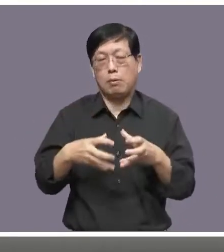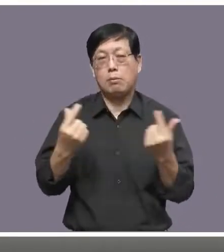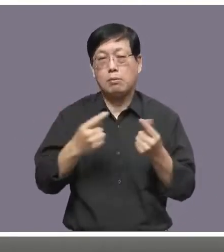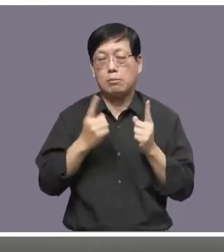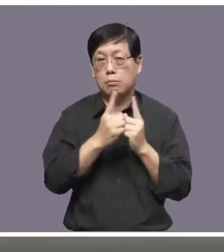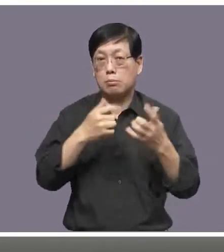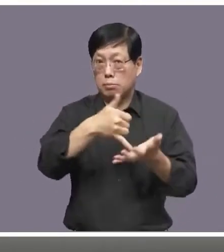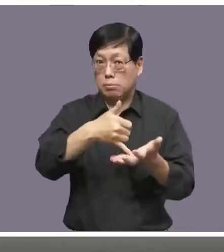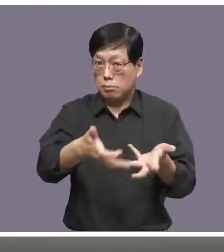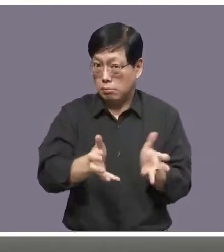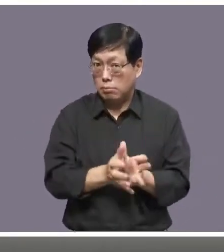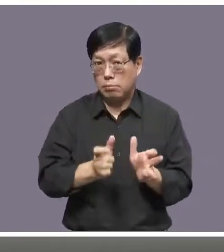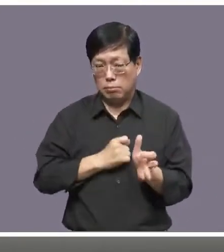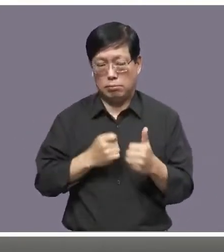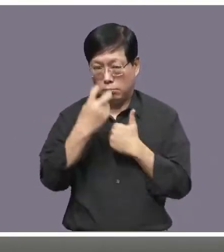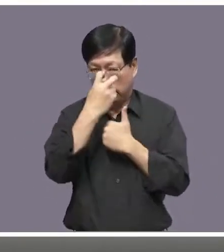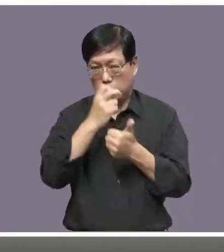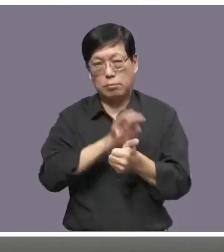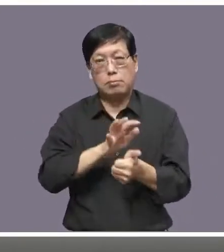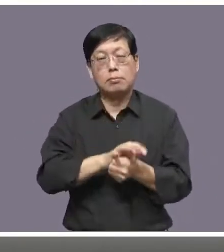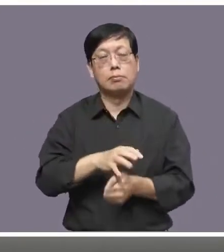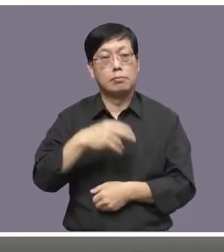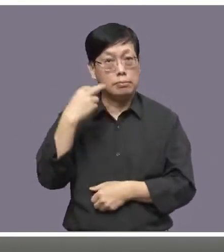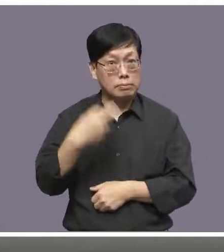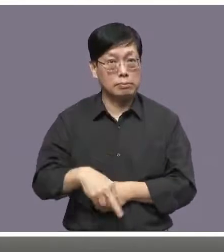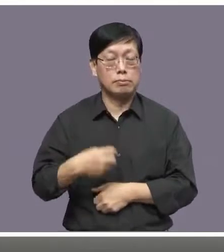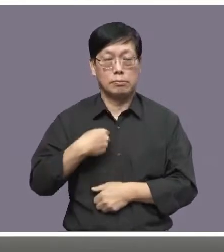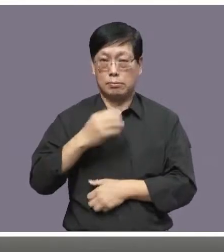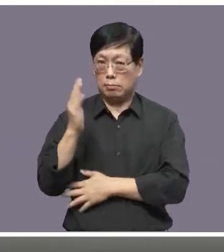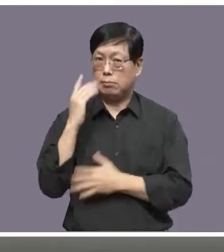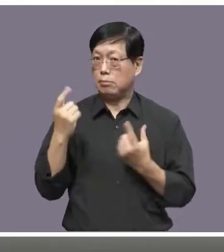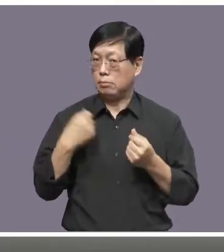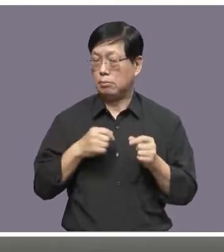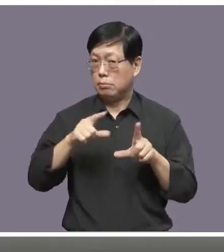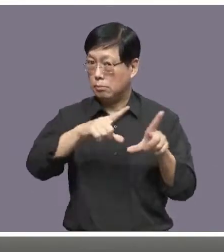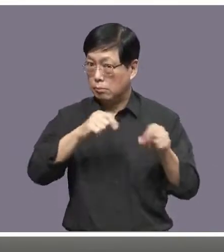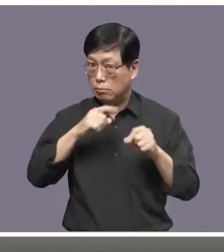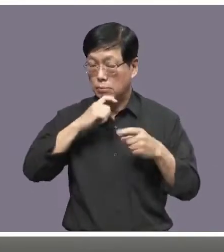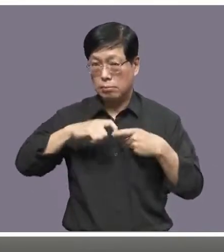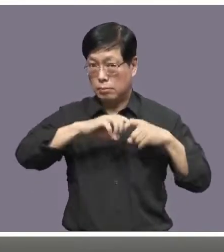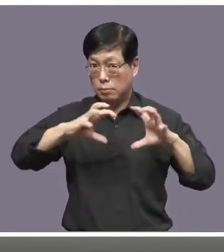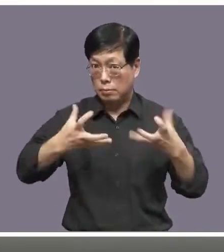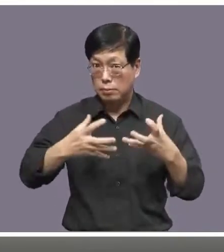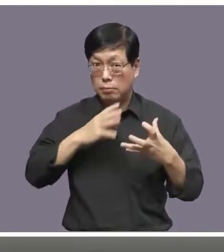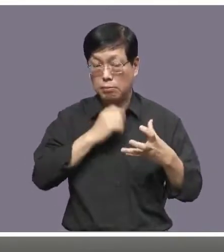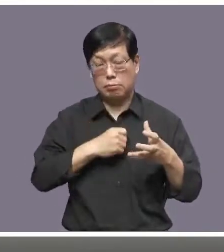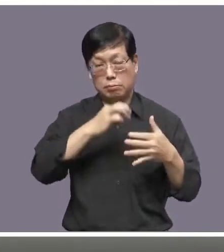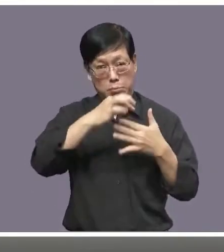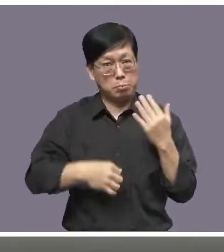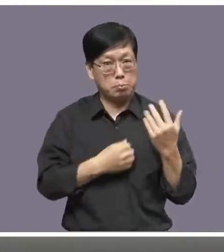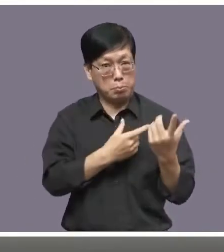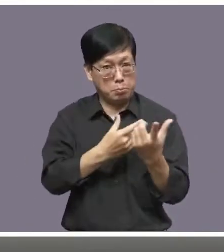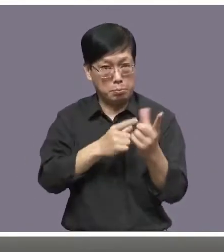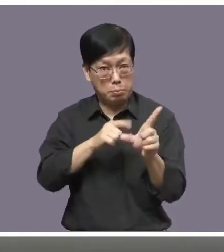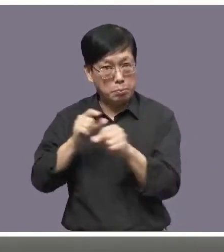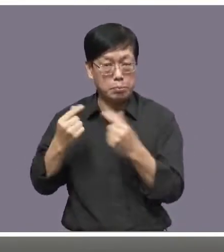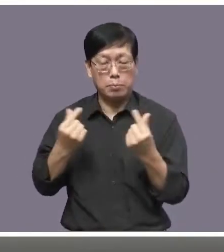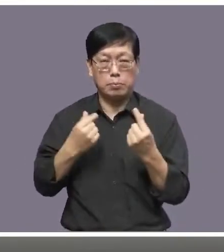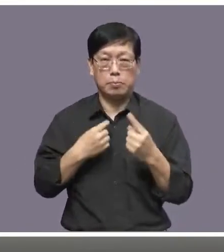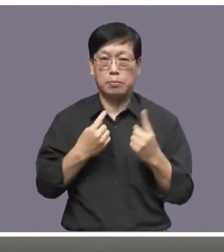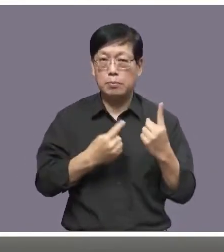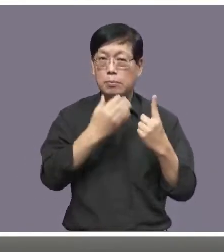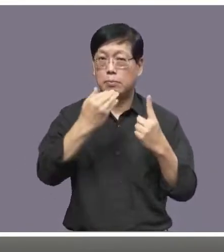势族群我们要特别予以关怀同样的我们国家也是遵守着联合国相关的一个规定比方说在19